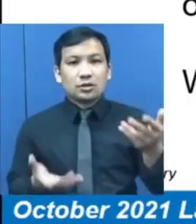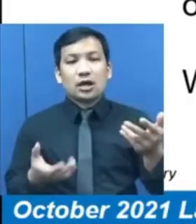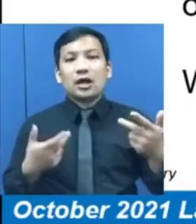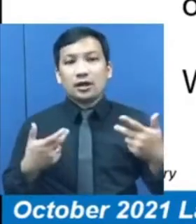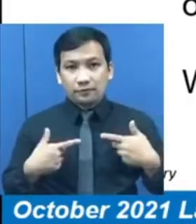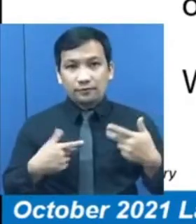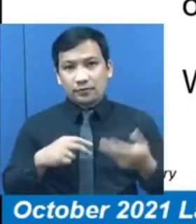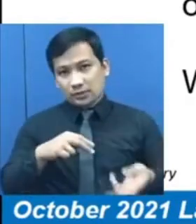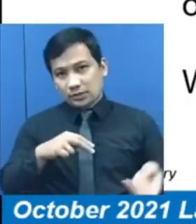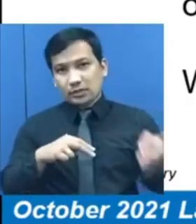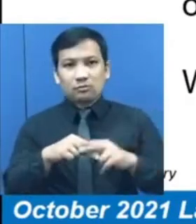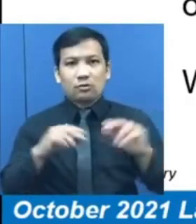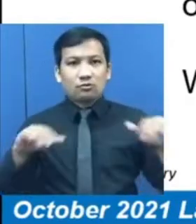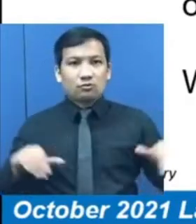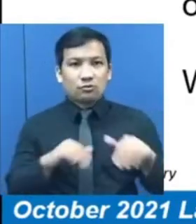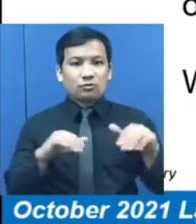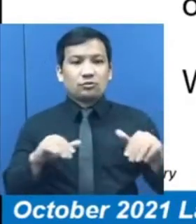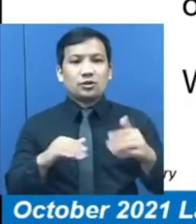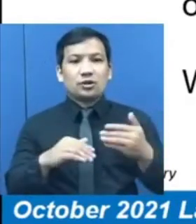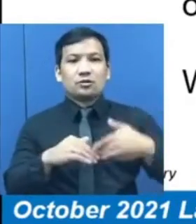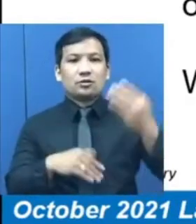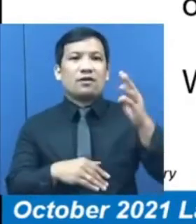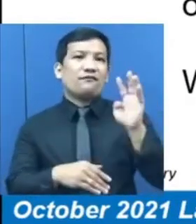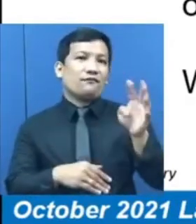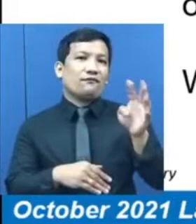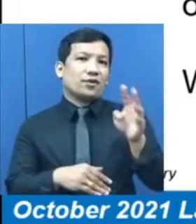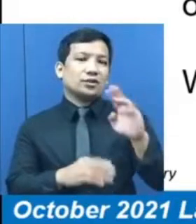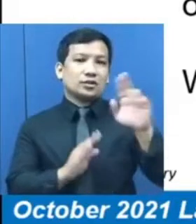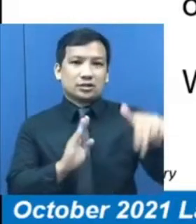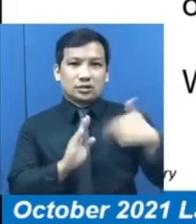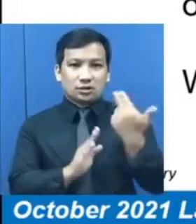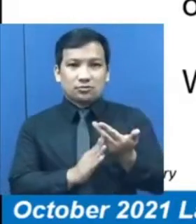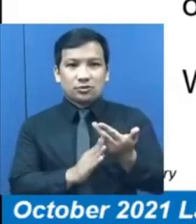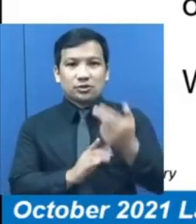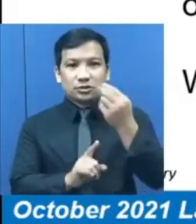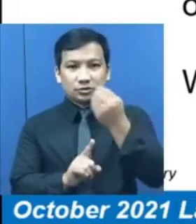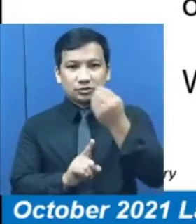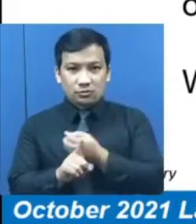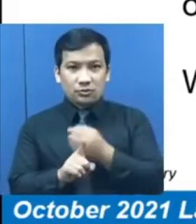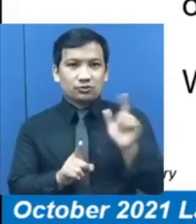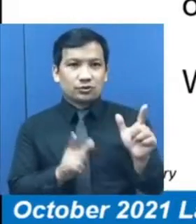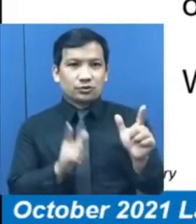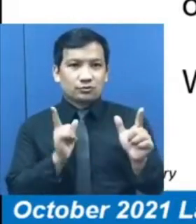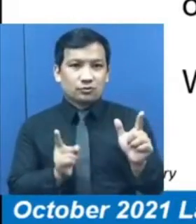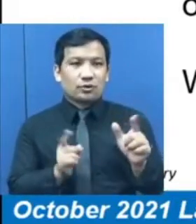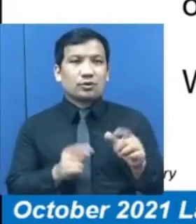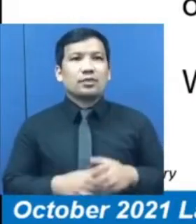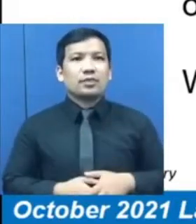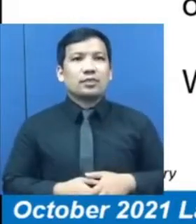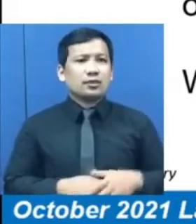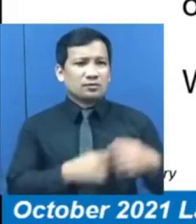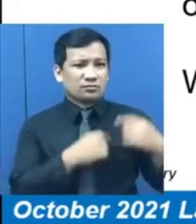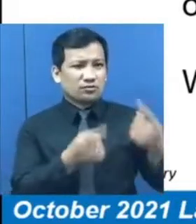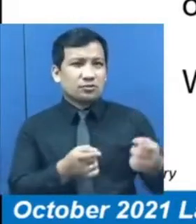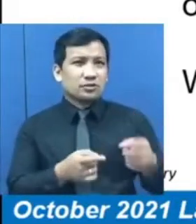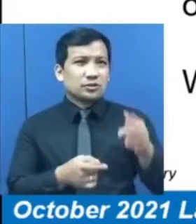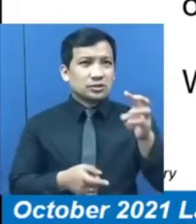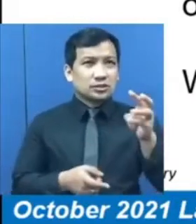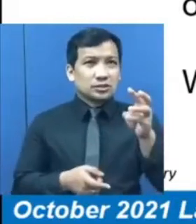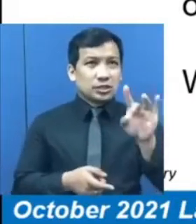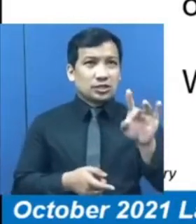nagtatrabaho na nagpas ng 40 hours nitong Oktober 2021 mula sa 68